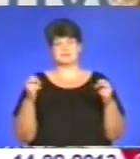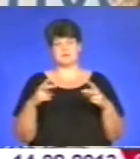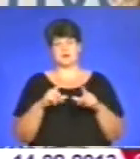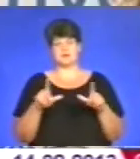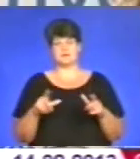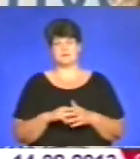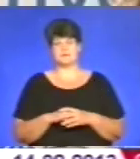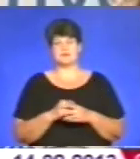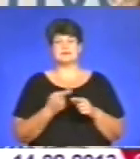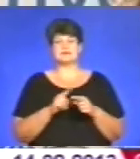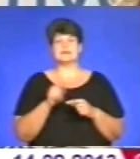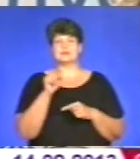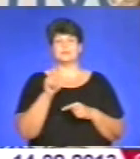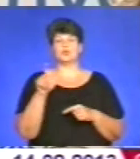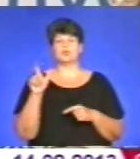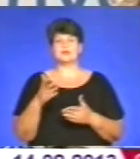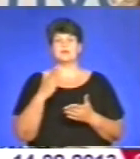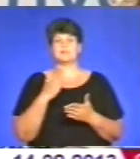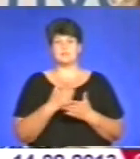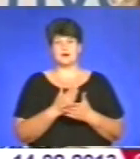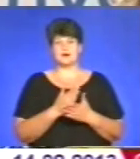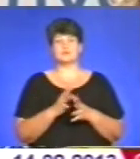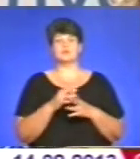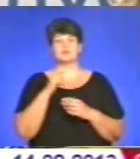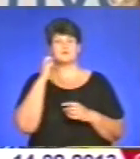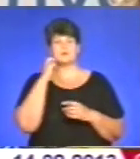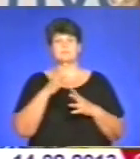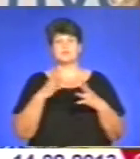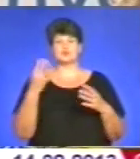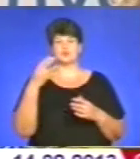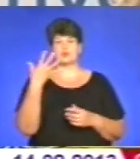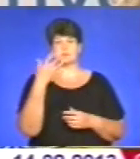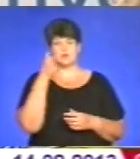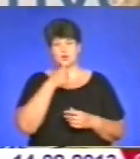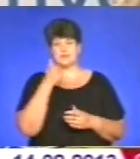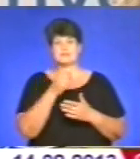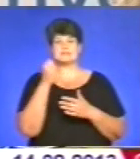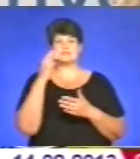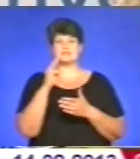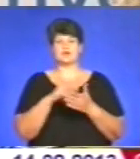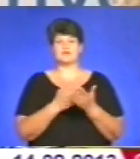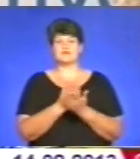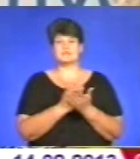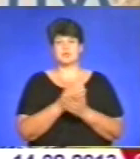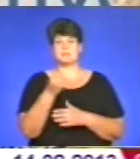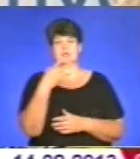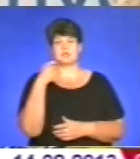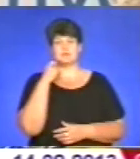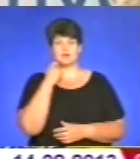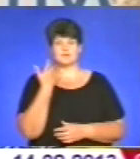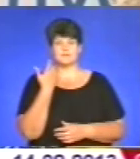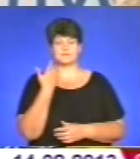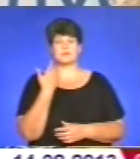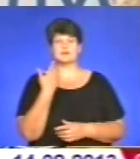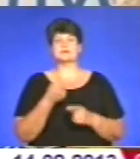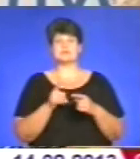Це тим людям, які мають вік більше, ніж 45 років і страховий стаж не менше 15 років. Цим ваучером